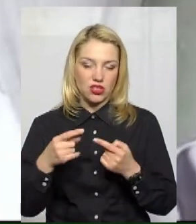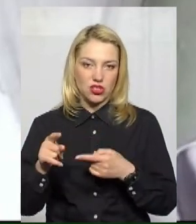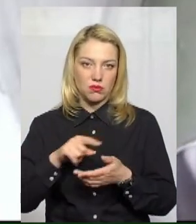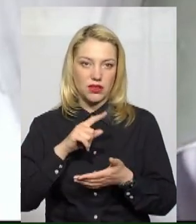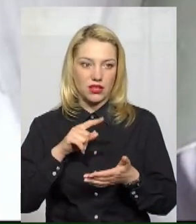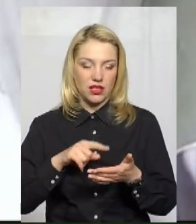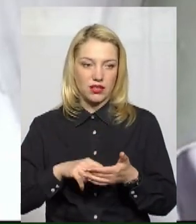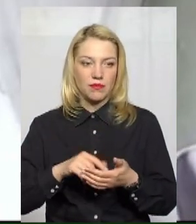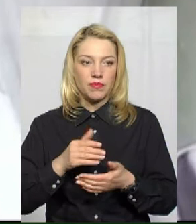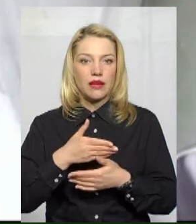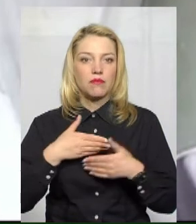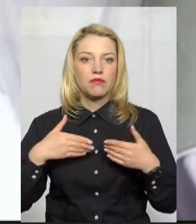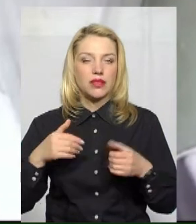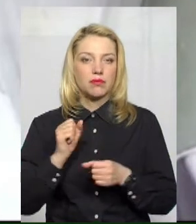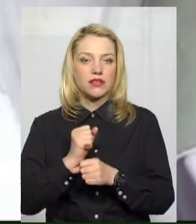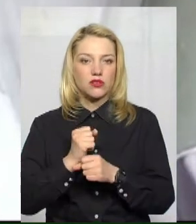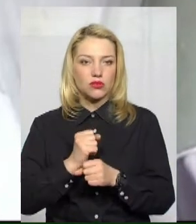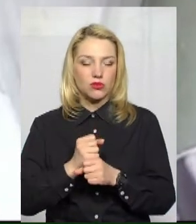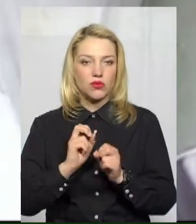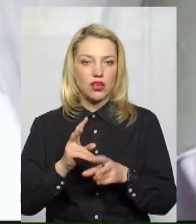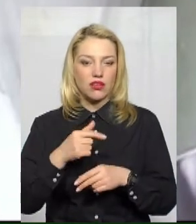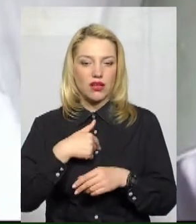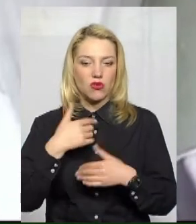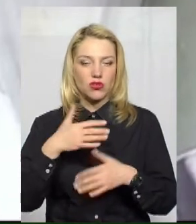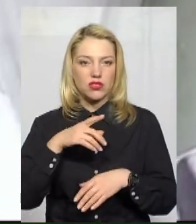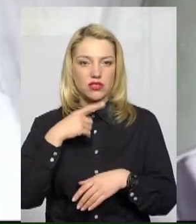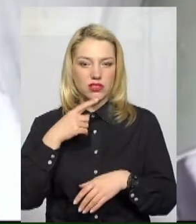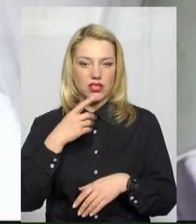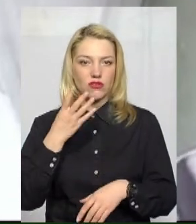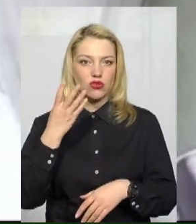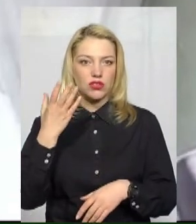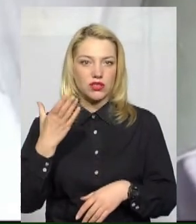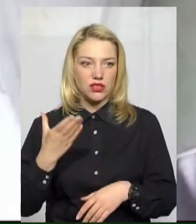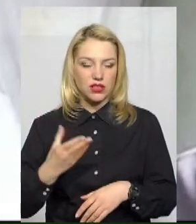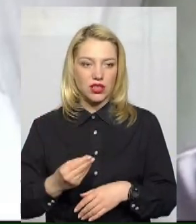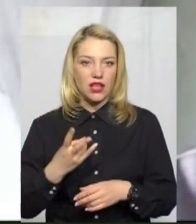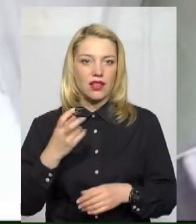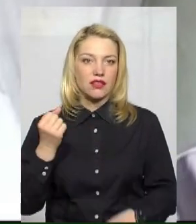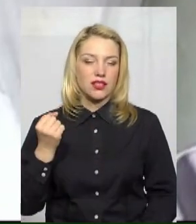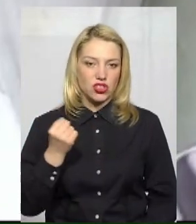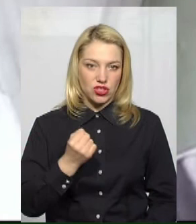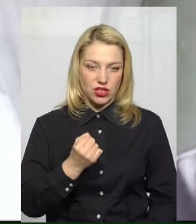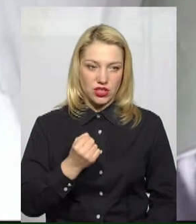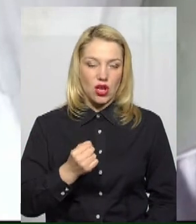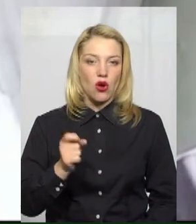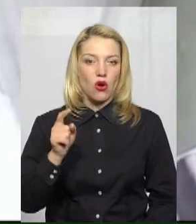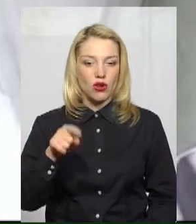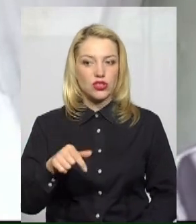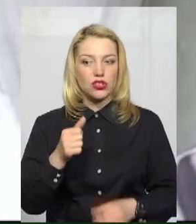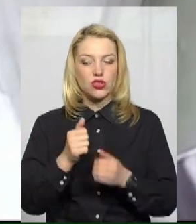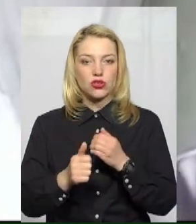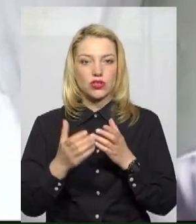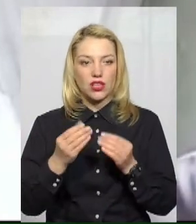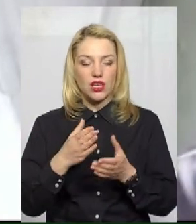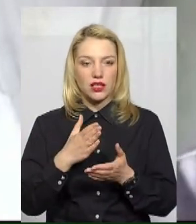Ми працюємо, як я вже сказав, чотири дні на тиждень, хоча щодня є працівники